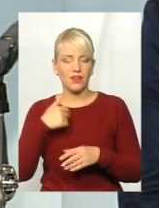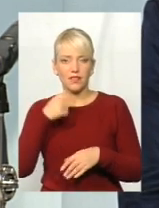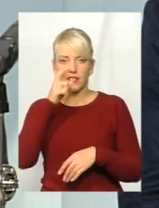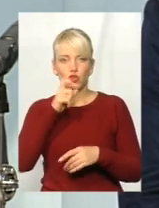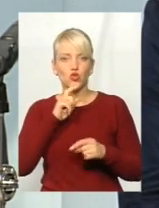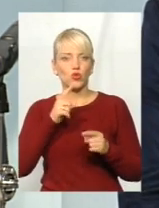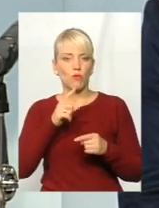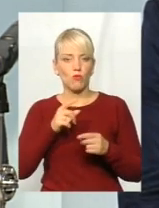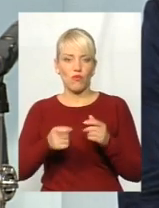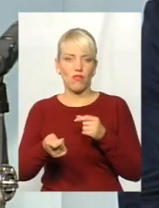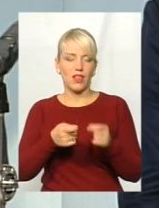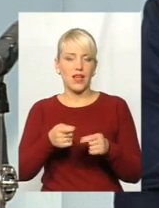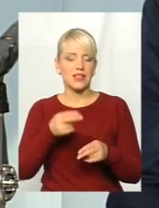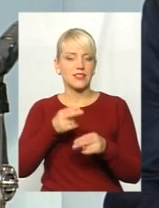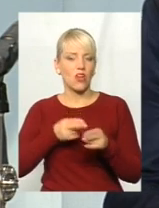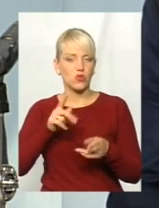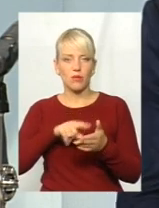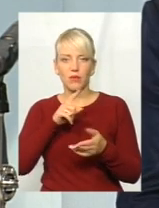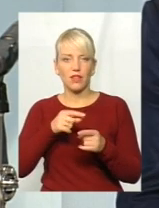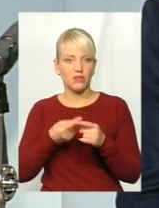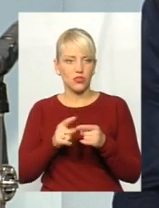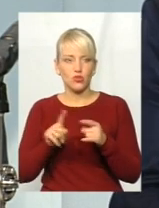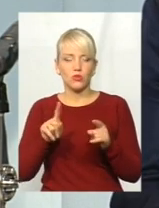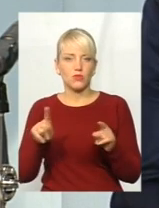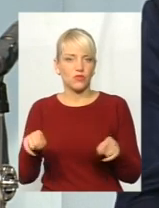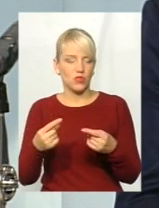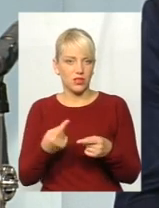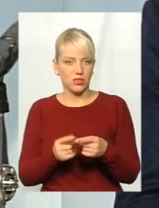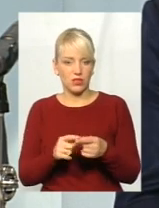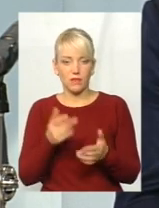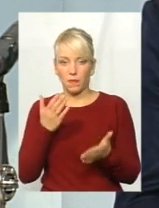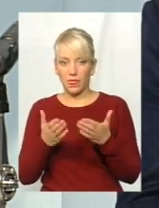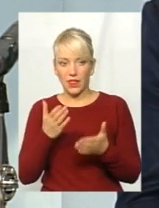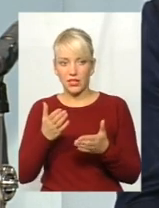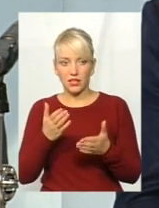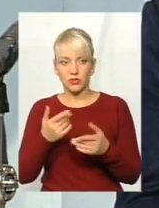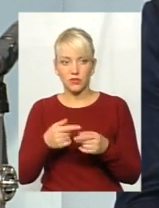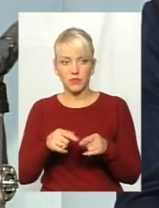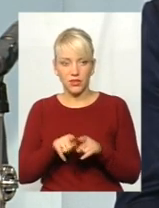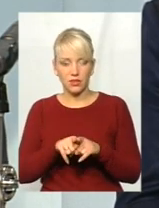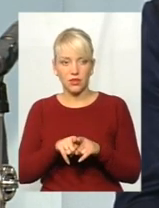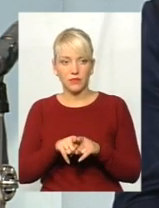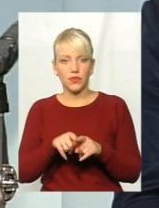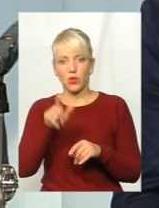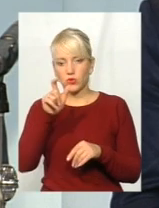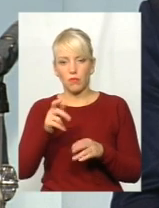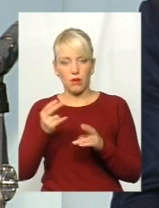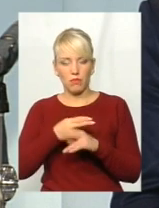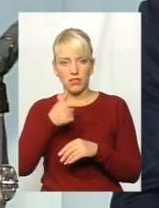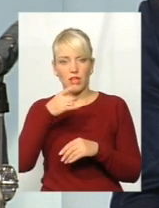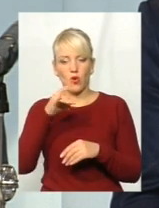настільки загостривала питання на цьому, щоб створити такий інцидент. Якщо війна патріп, особа без громадянства,